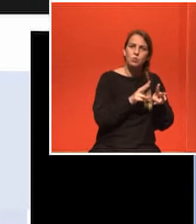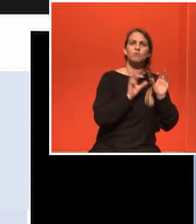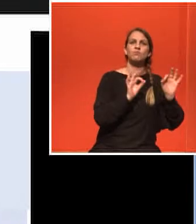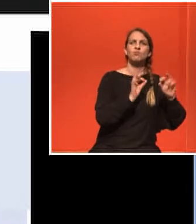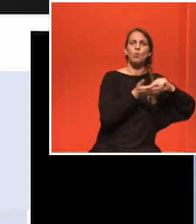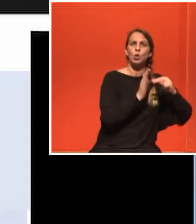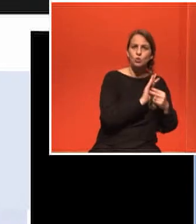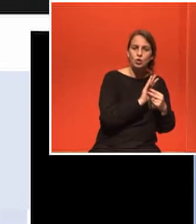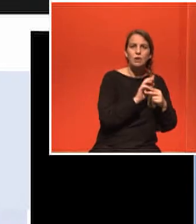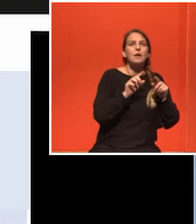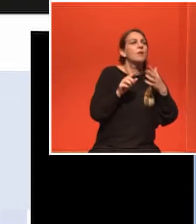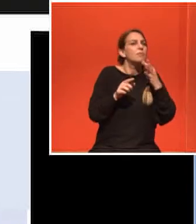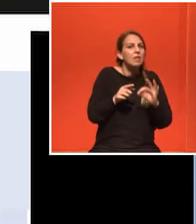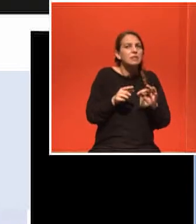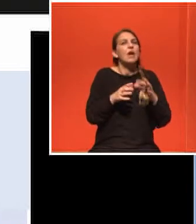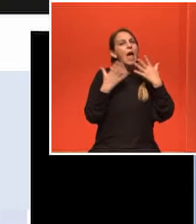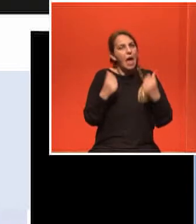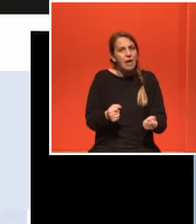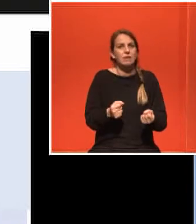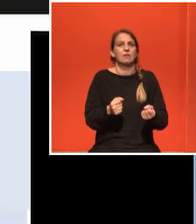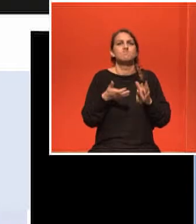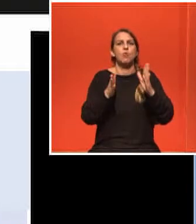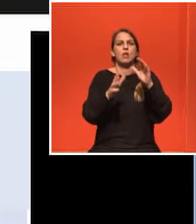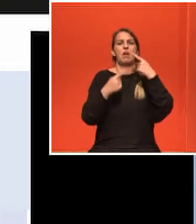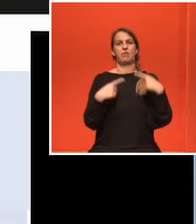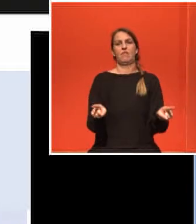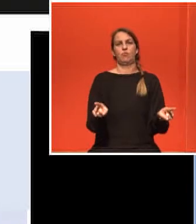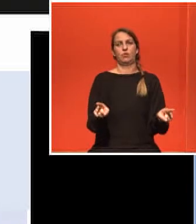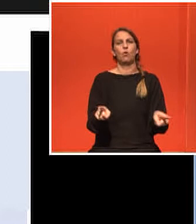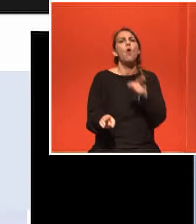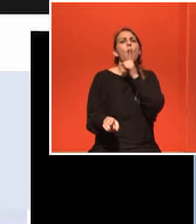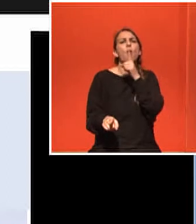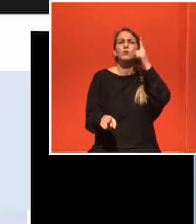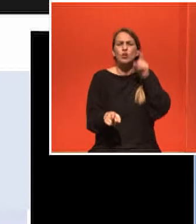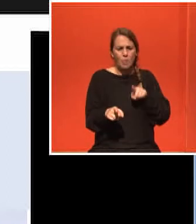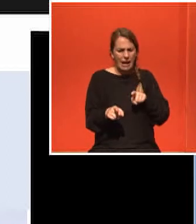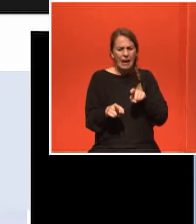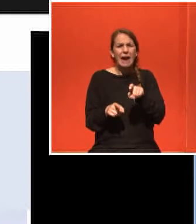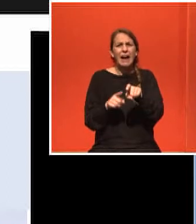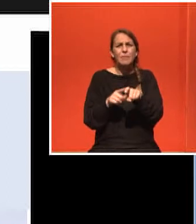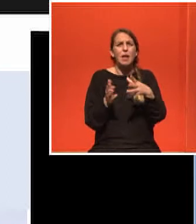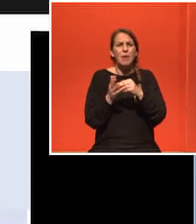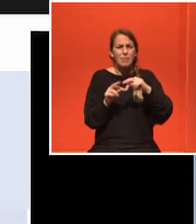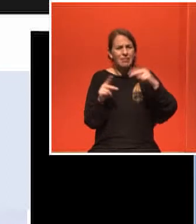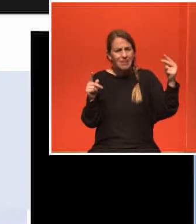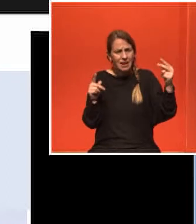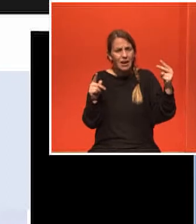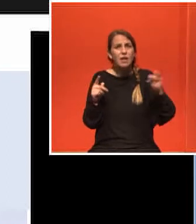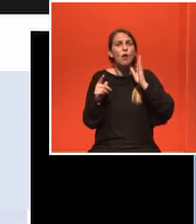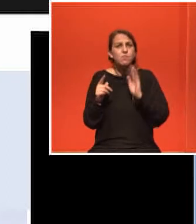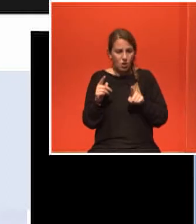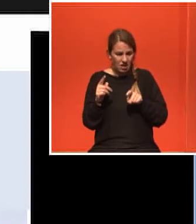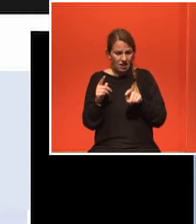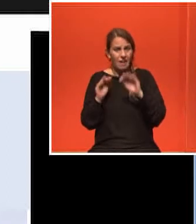με το ίδιο γενετικό υλικό είναι σκουλίκι αλλά μπορεί να γίνει και πεταλούδα δεν αλλάζει το γενετικό του υλικό αλλάζει ο